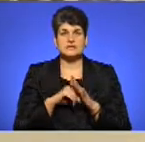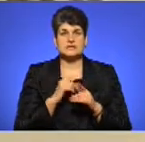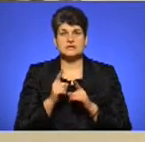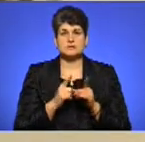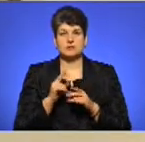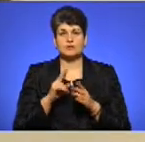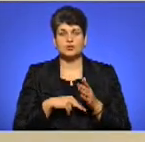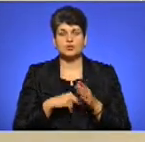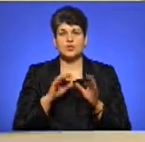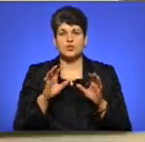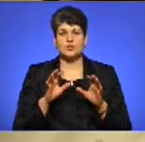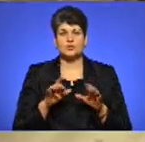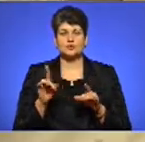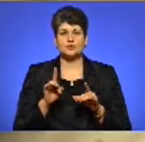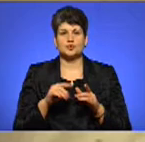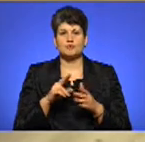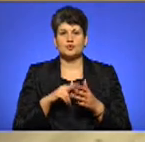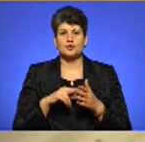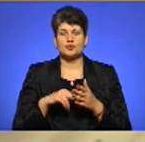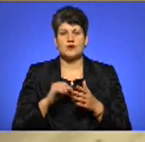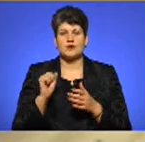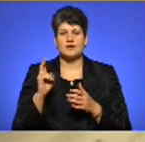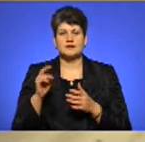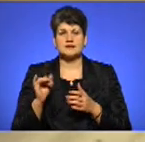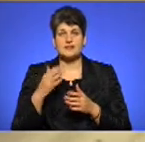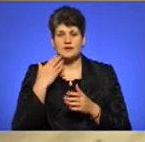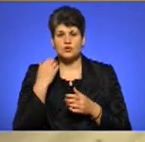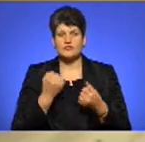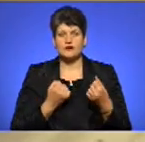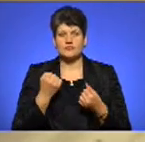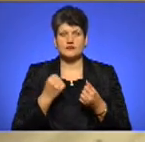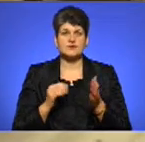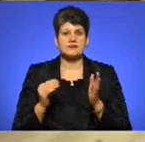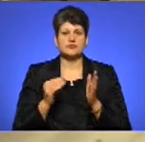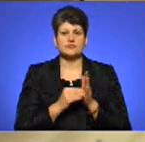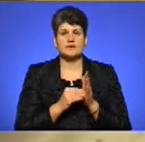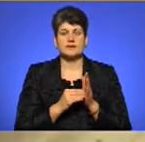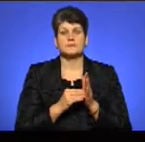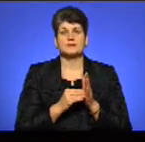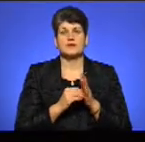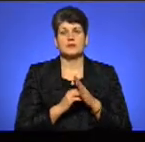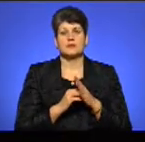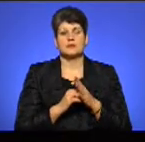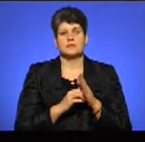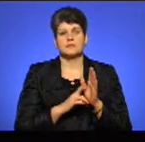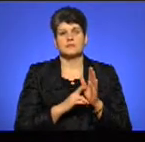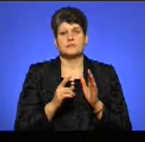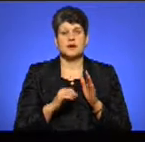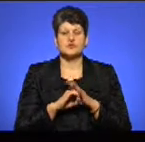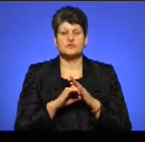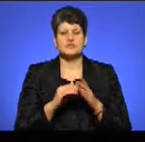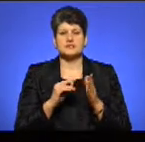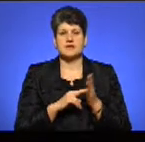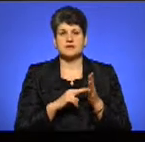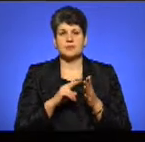до податкового кодексу щодо оподаткування акцизом легкових авто та встановили базові ставки акцизного податку. Згідно з